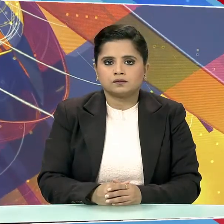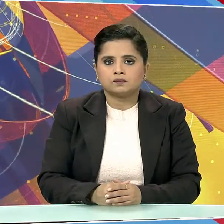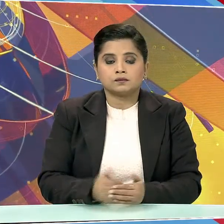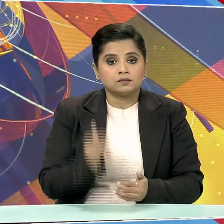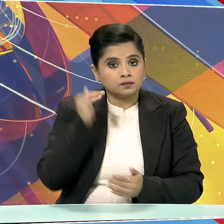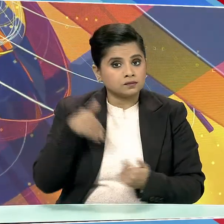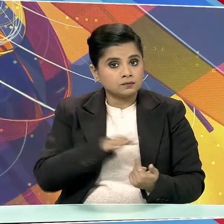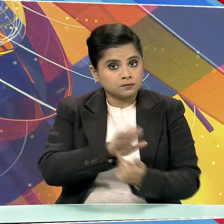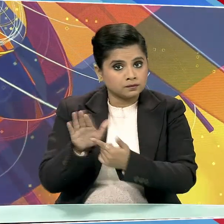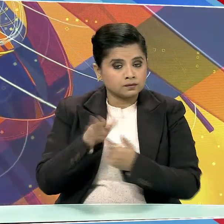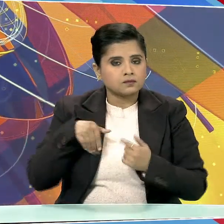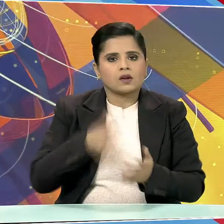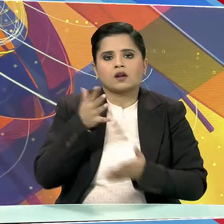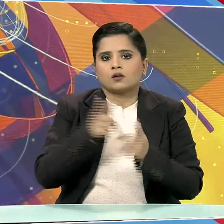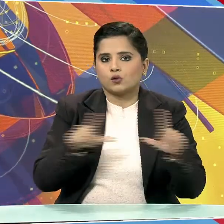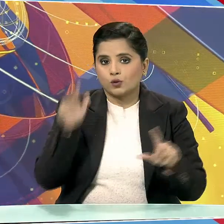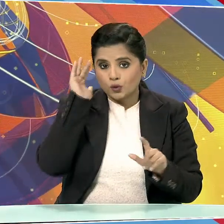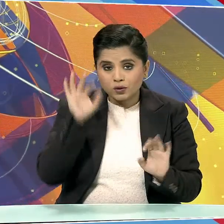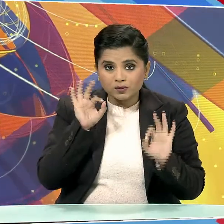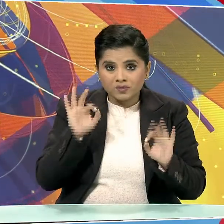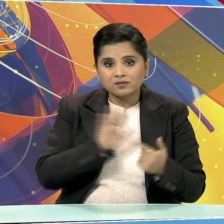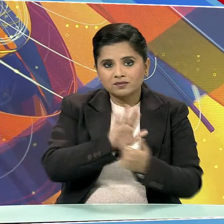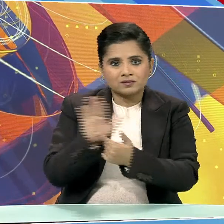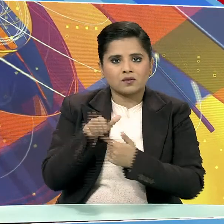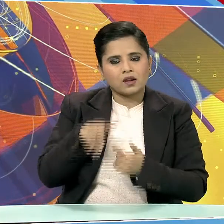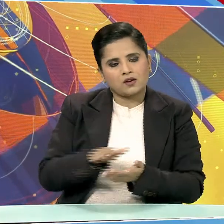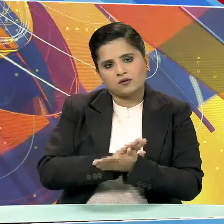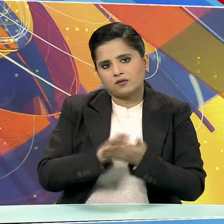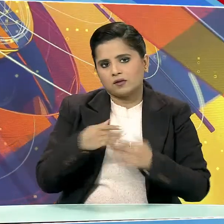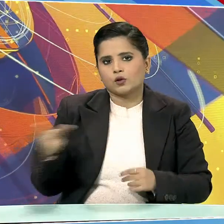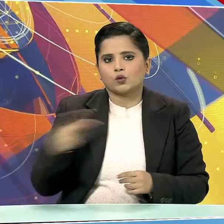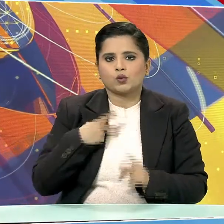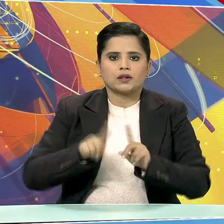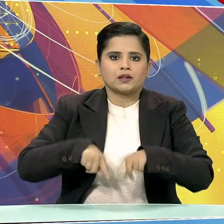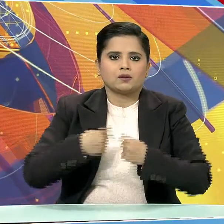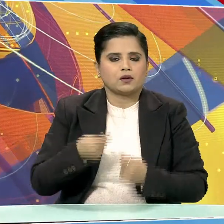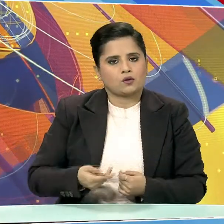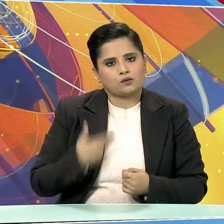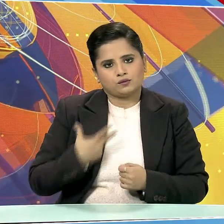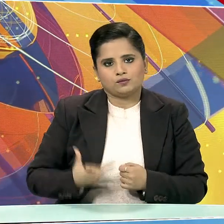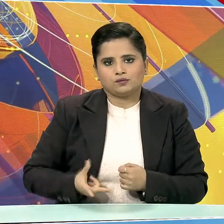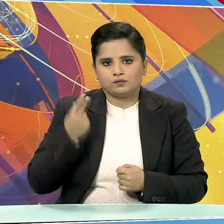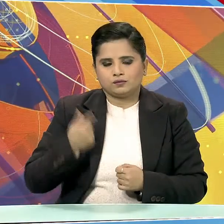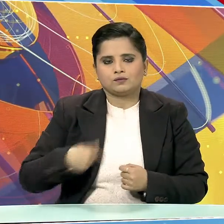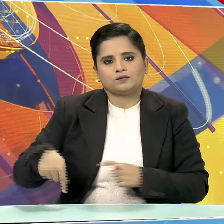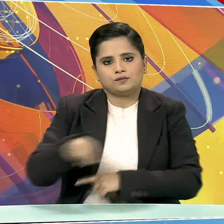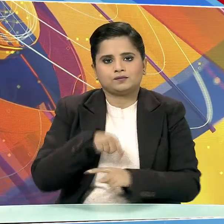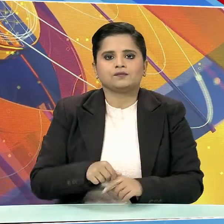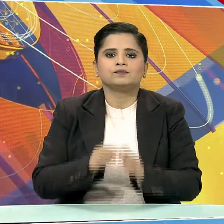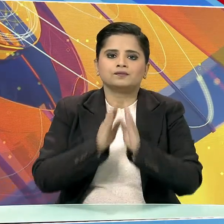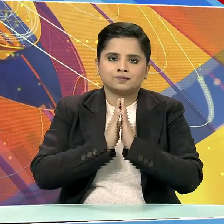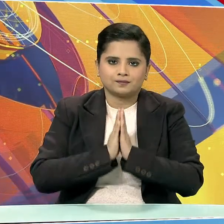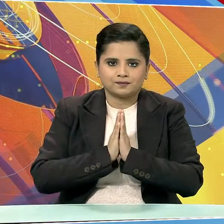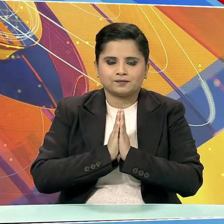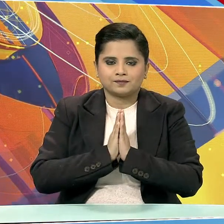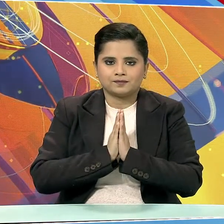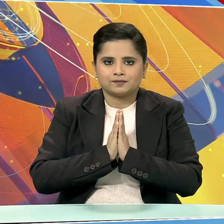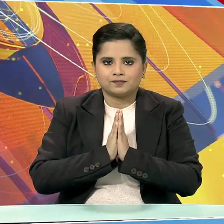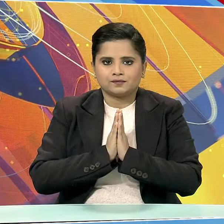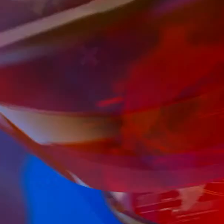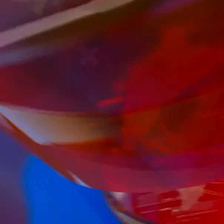इसी के साथ सांकेतिक भाशा के इस खास अंक में बस इतना है मुझे और मेरी सहयोगी मनीशा को दीजे इजाज़त नमस्कार